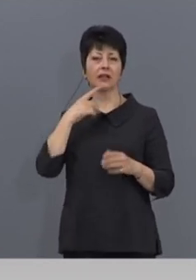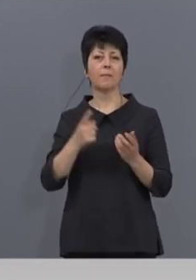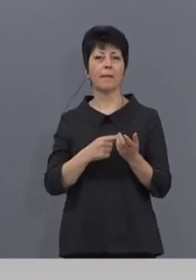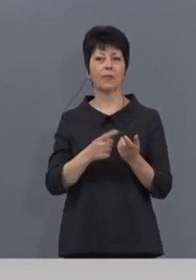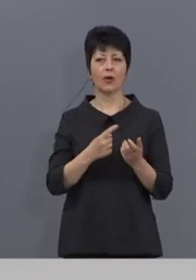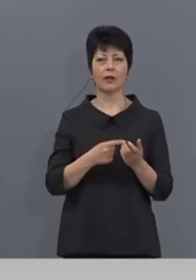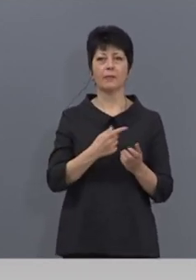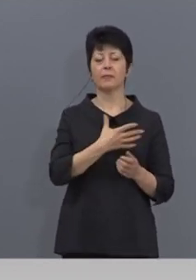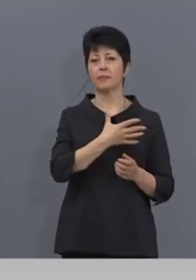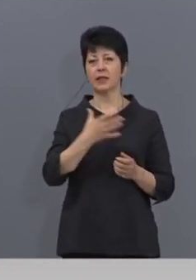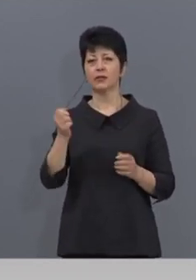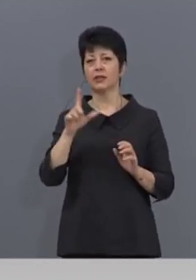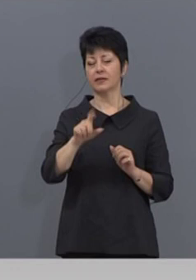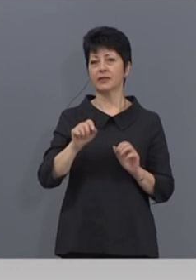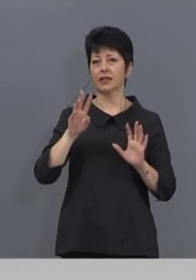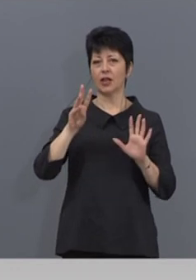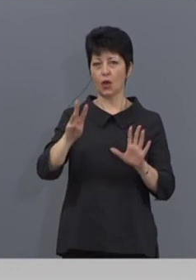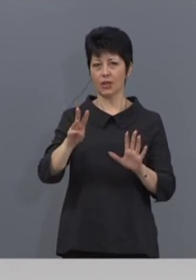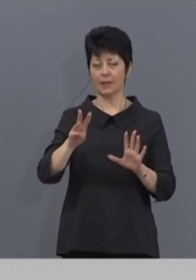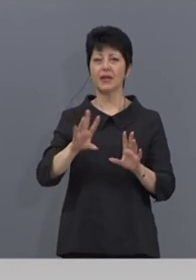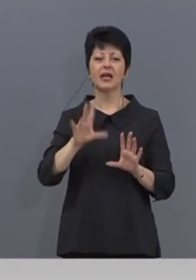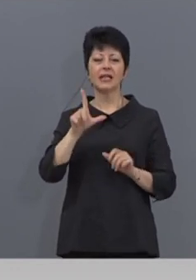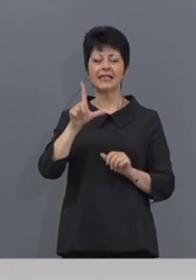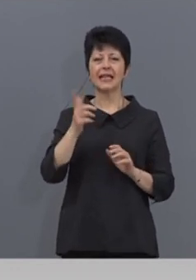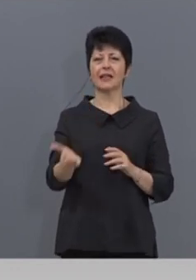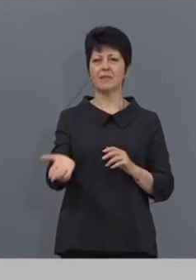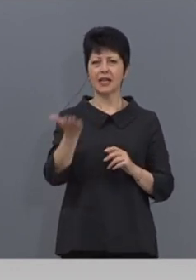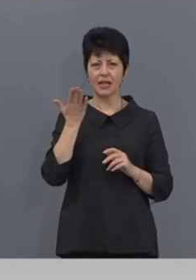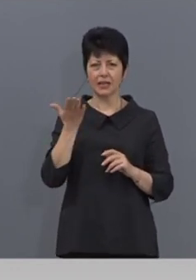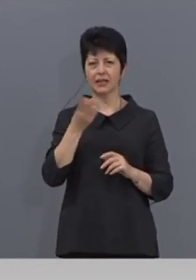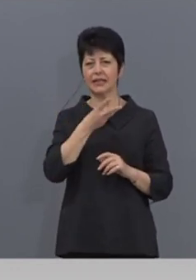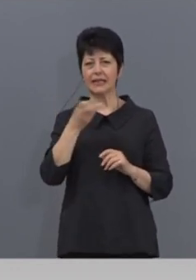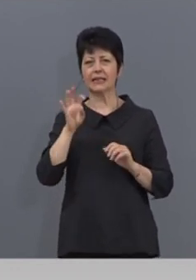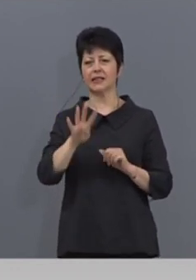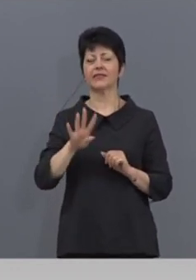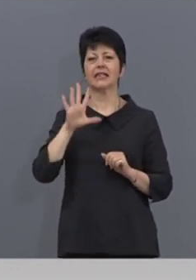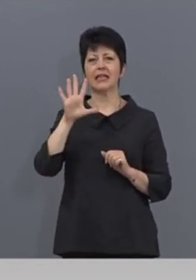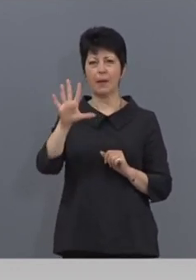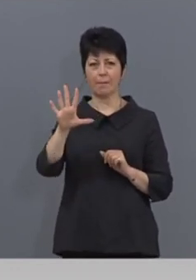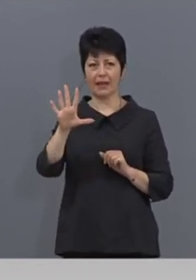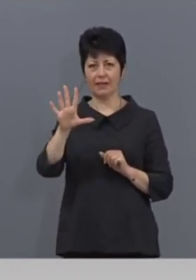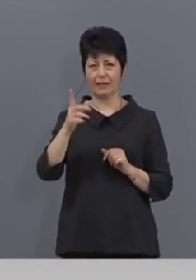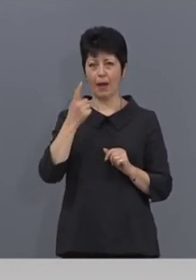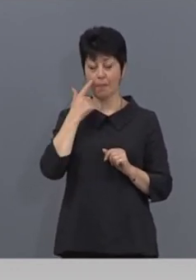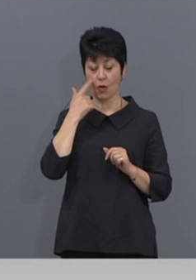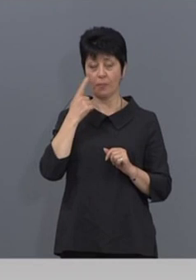768 или 7395 на 1 милион от населения.